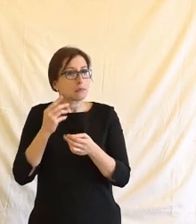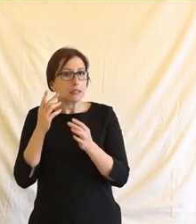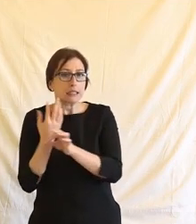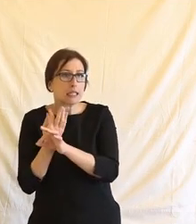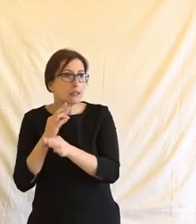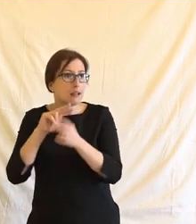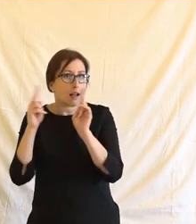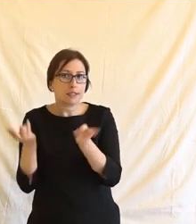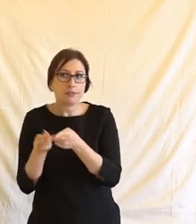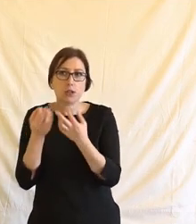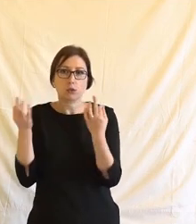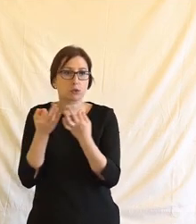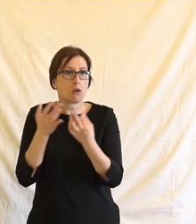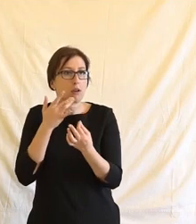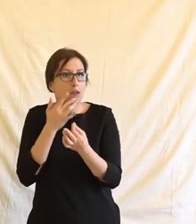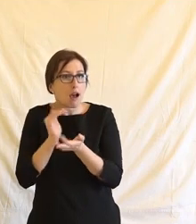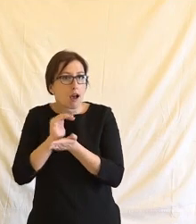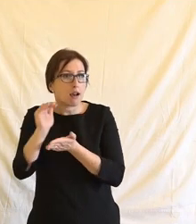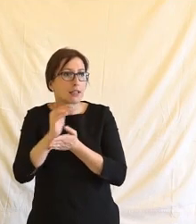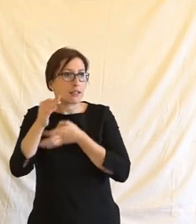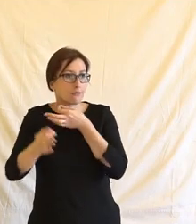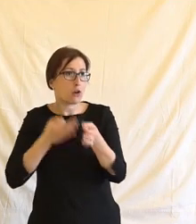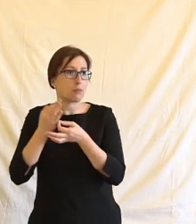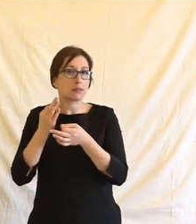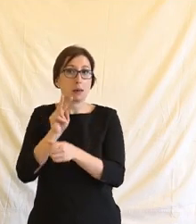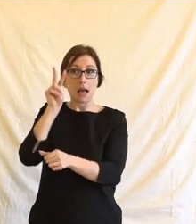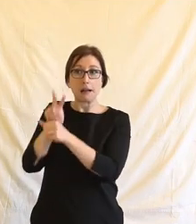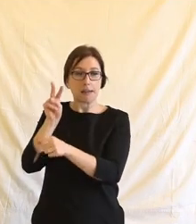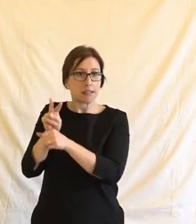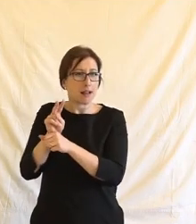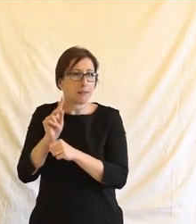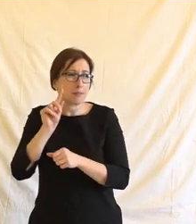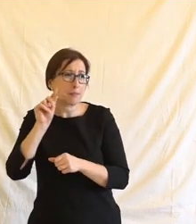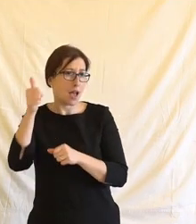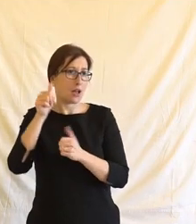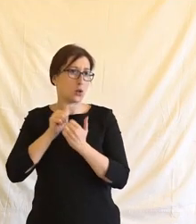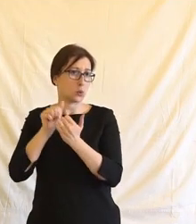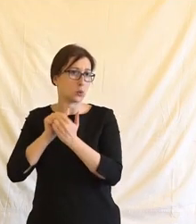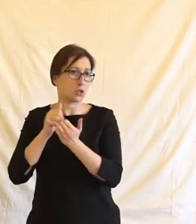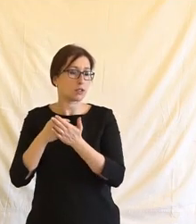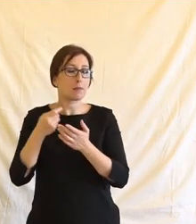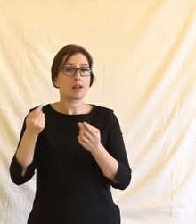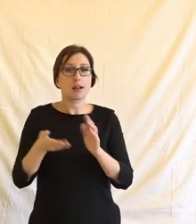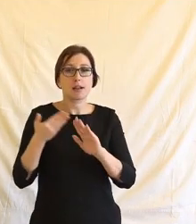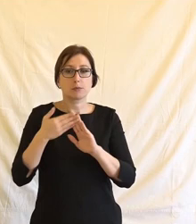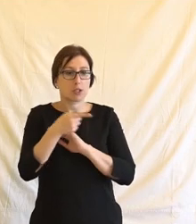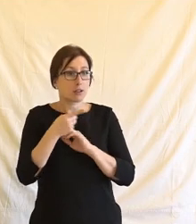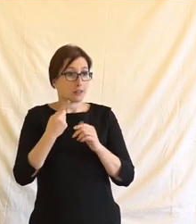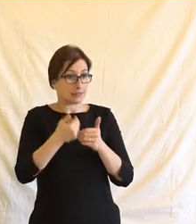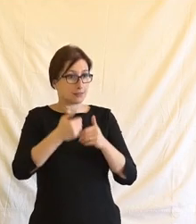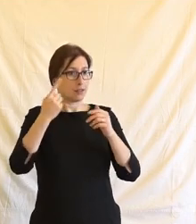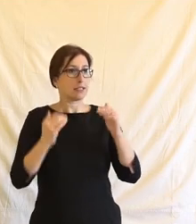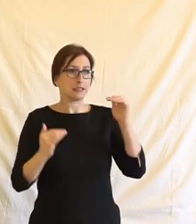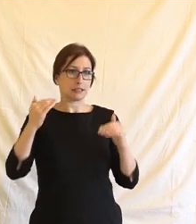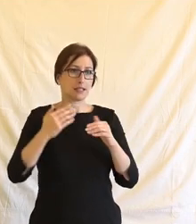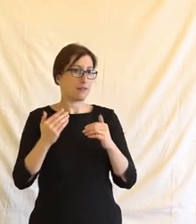digitální svět je, jak v něm mají fungovat. Jakýkoliv dozorový orgán, když má něco vymáhat nebo vůbec dozorovat v digitálním